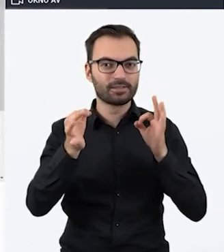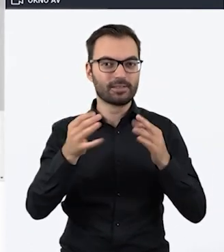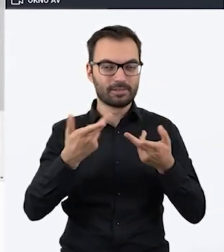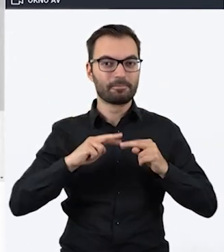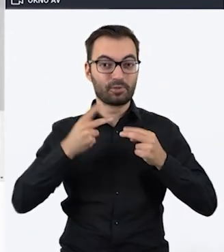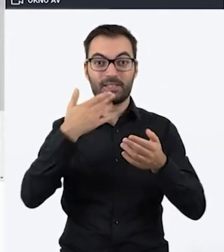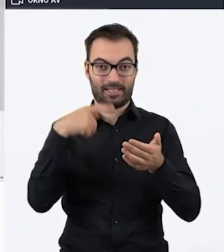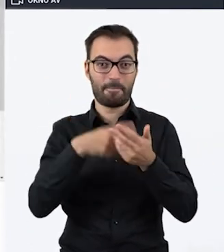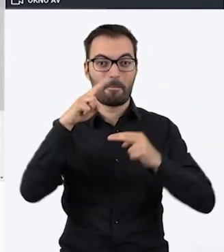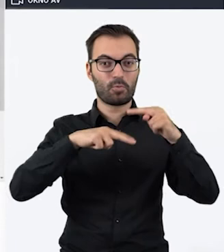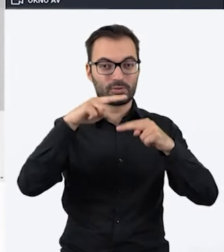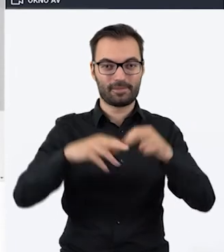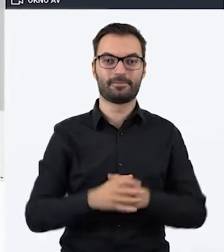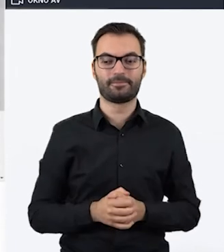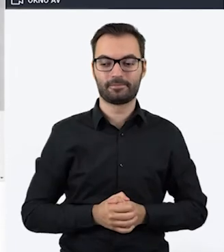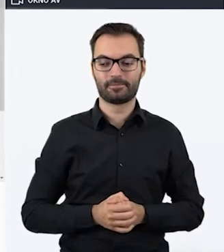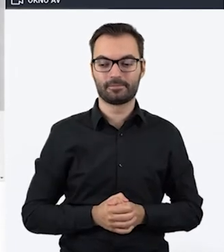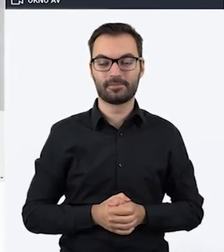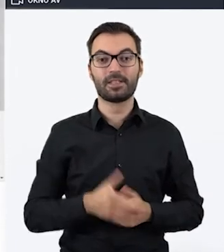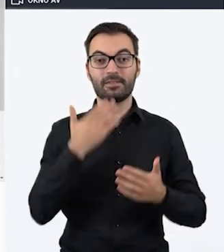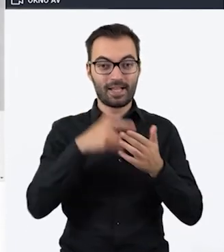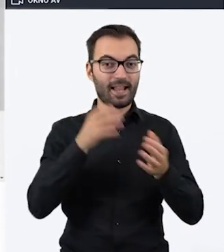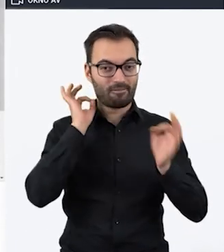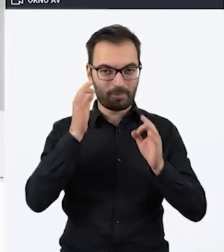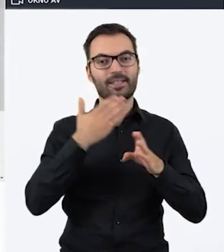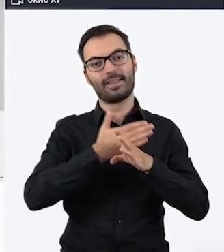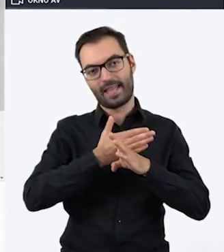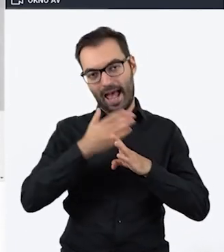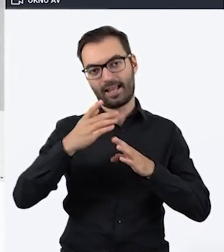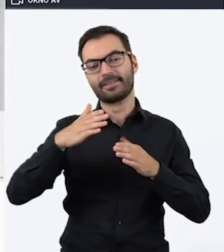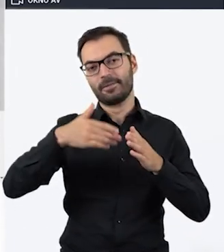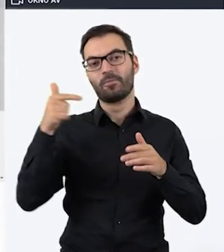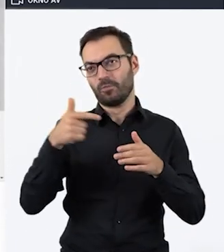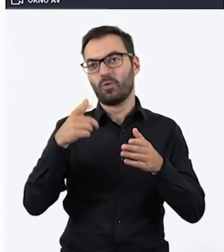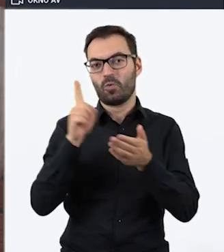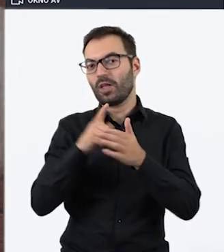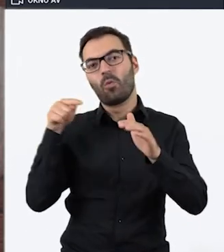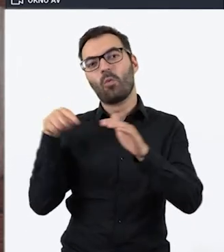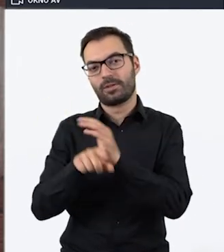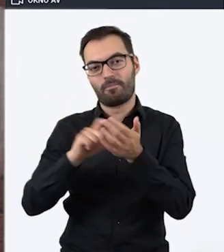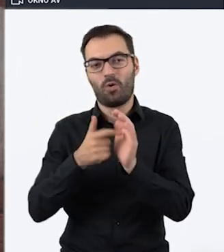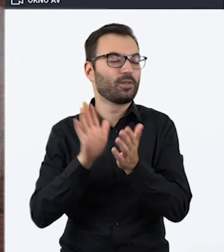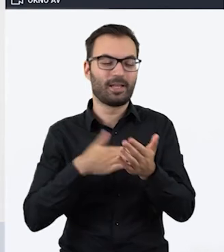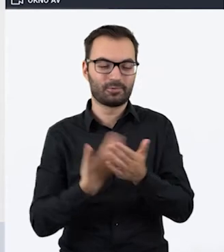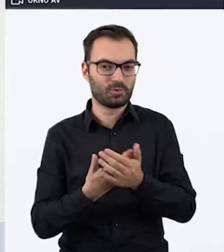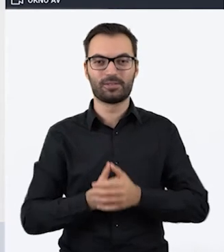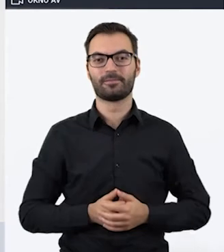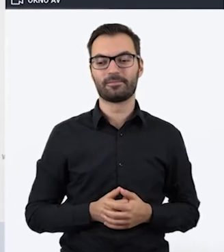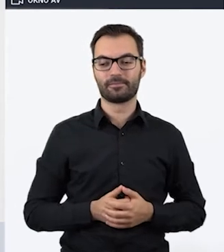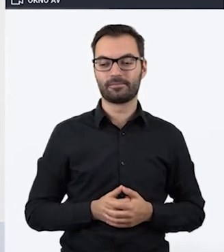chcemy przekazać, niezbędna do wydostania się na przykład z pokoju.